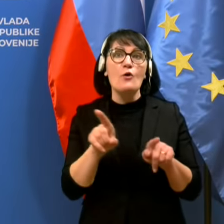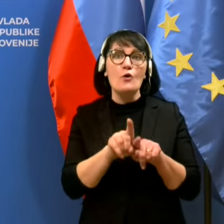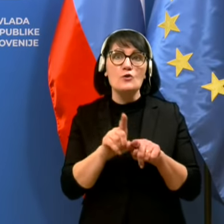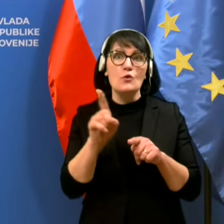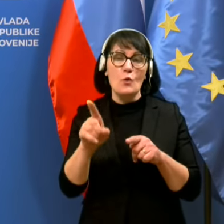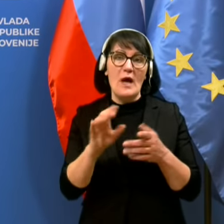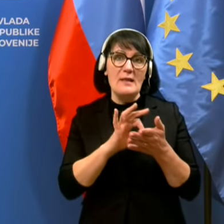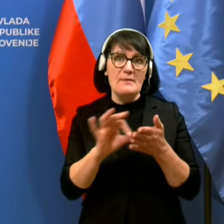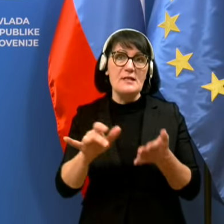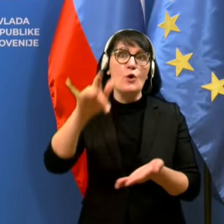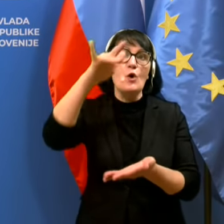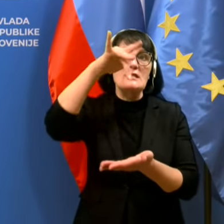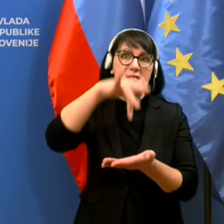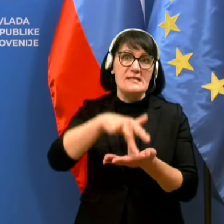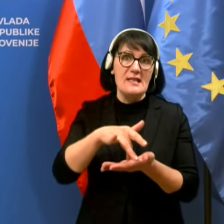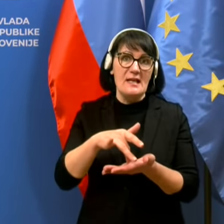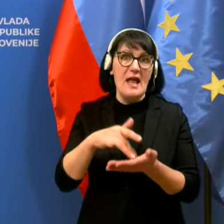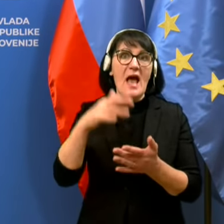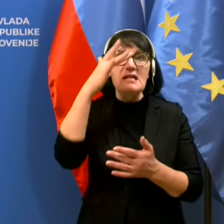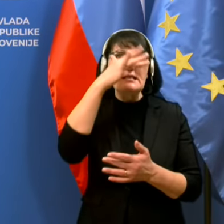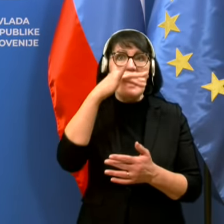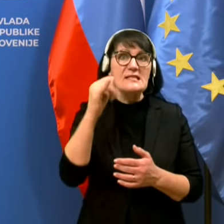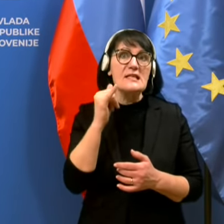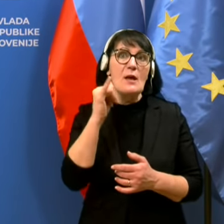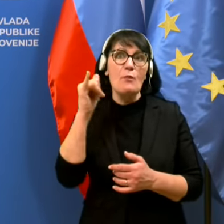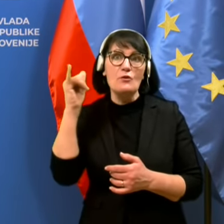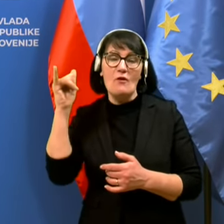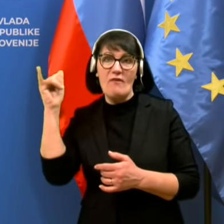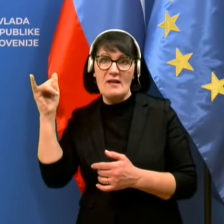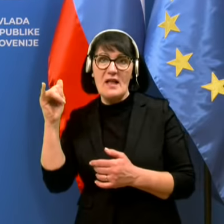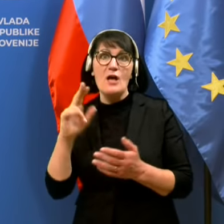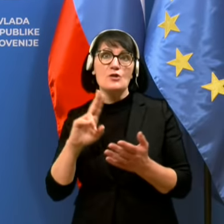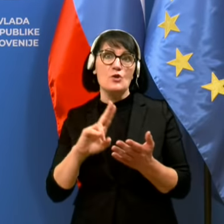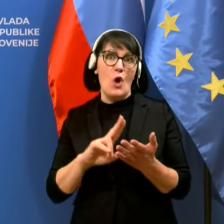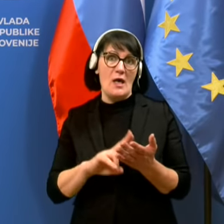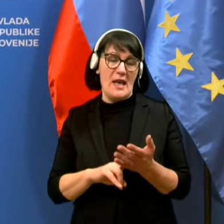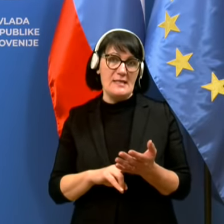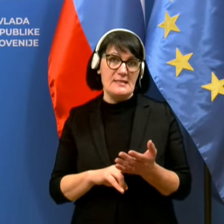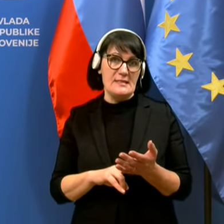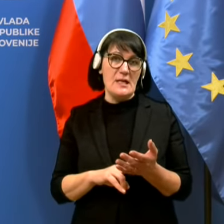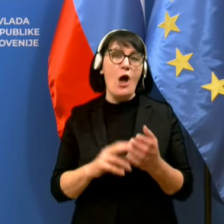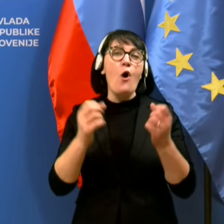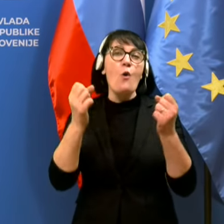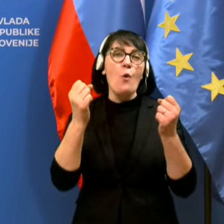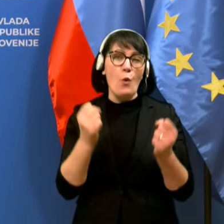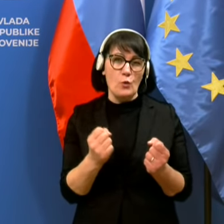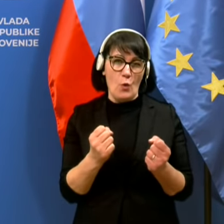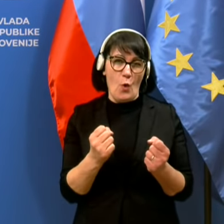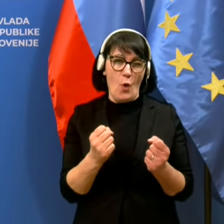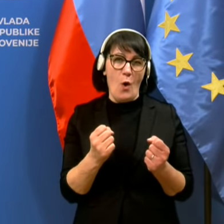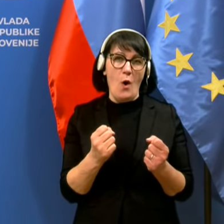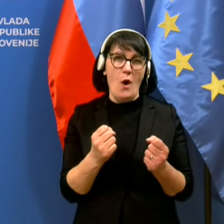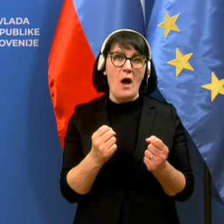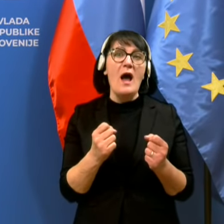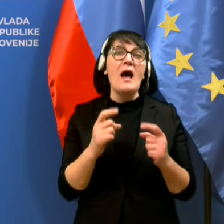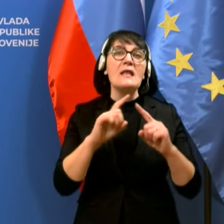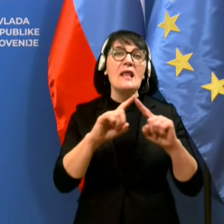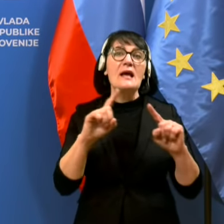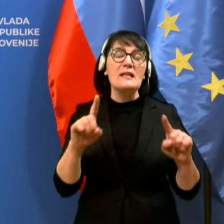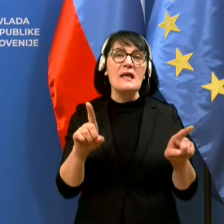cilj takih sanskih potovanj, so drastično, nekatere zelo definitivno